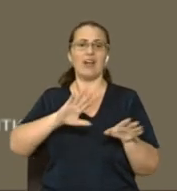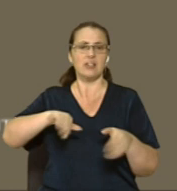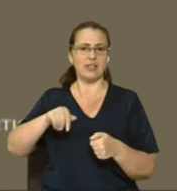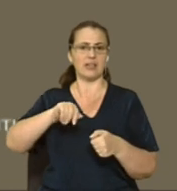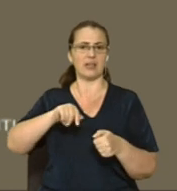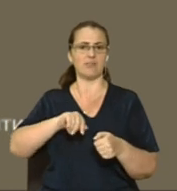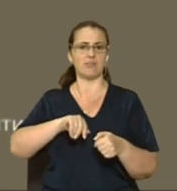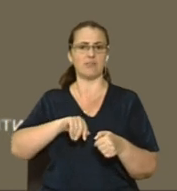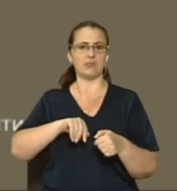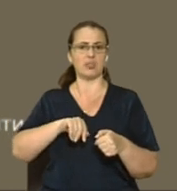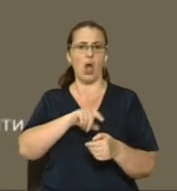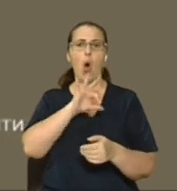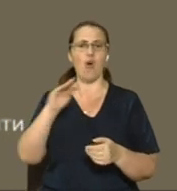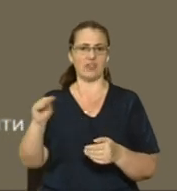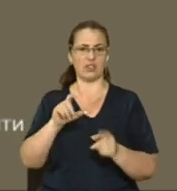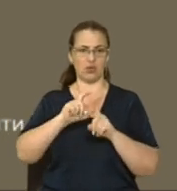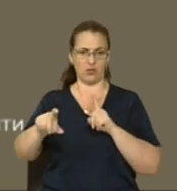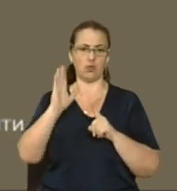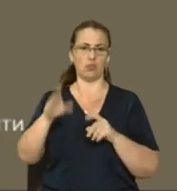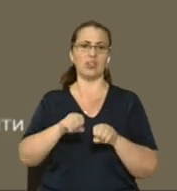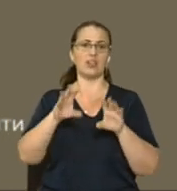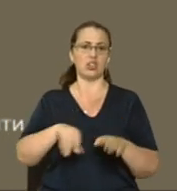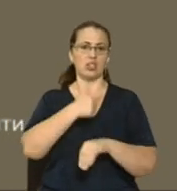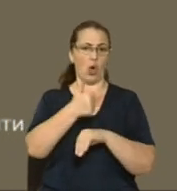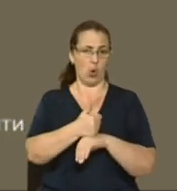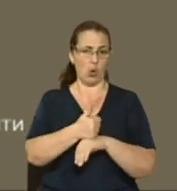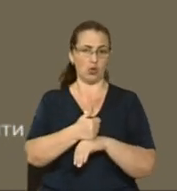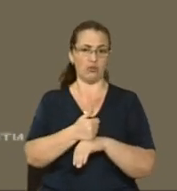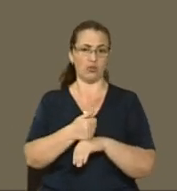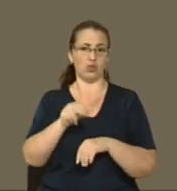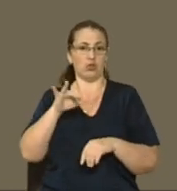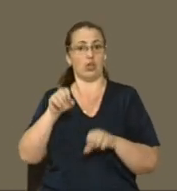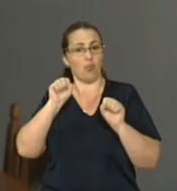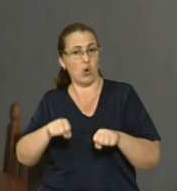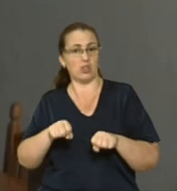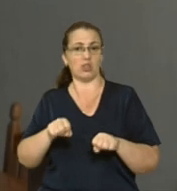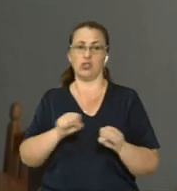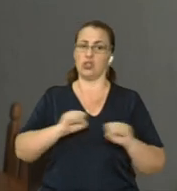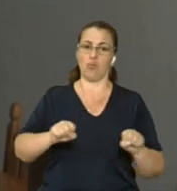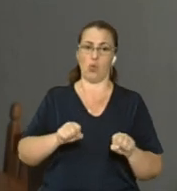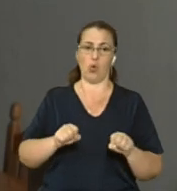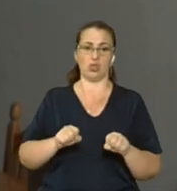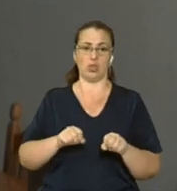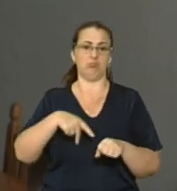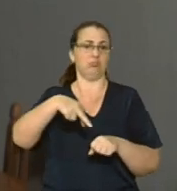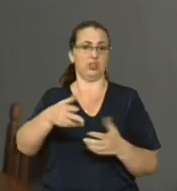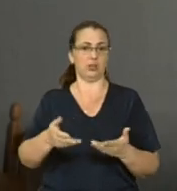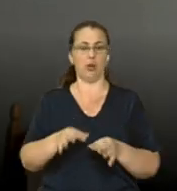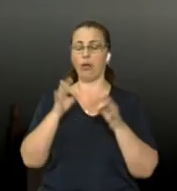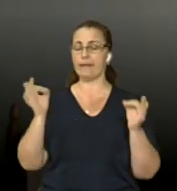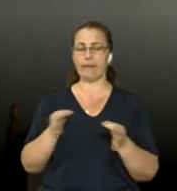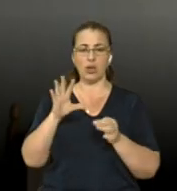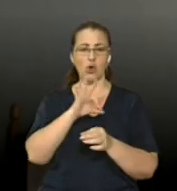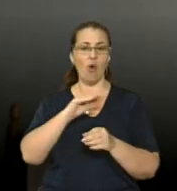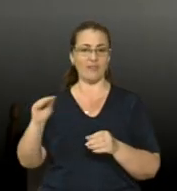відповіді буде рішення голови про те, чи вона може піти, чи вона не може піти. Жодного офіційного звернення щодо